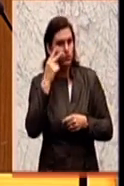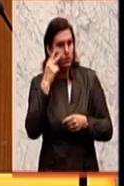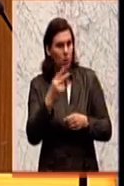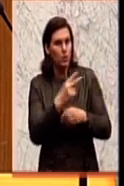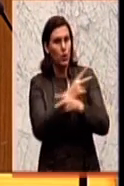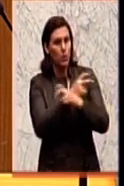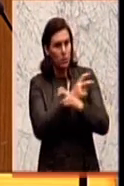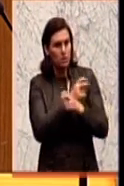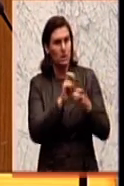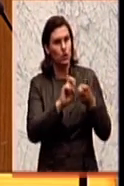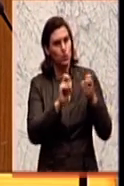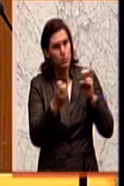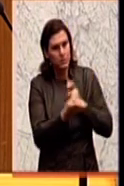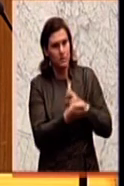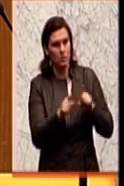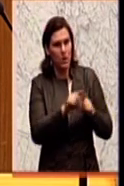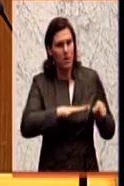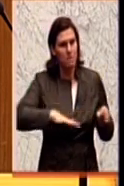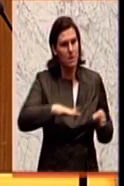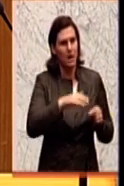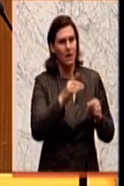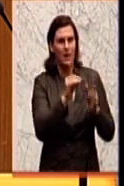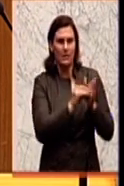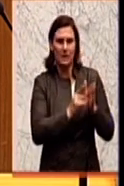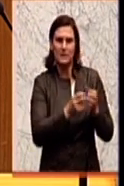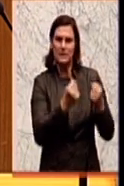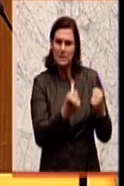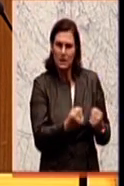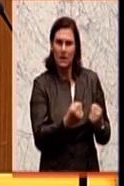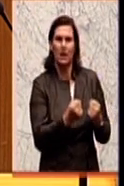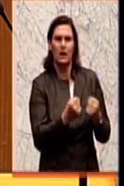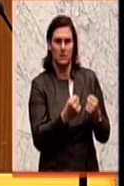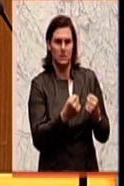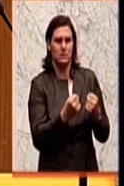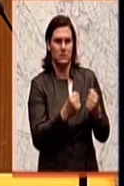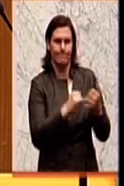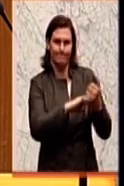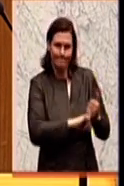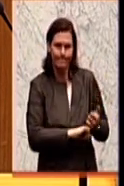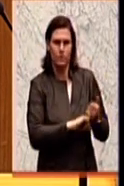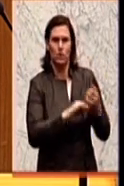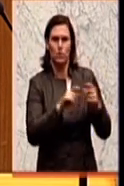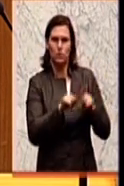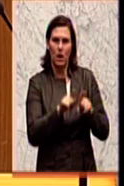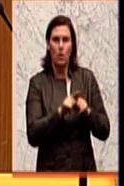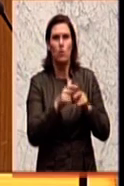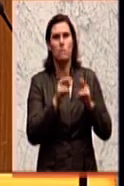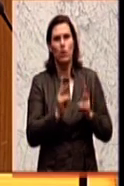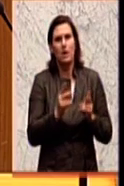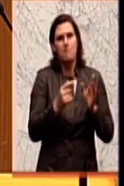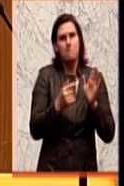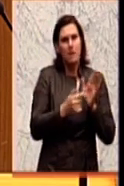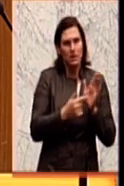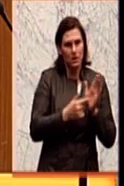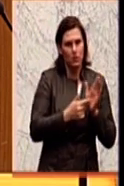Umsetzung auf dem Gebiet der Datensicherheit zu verankern und gegebenenfalls auch die Bedingungen für den Zugriff auf die